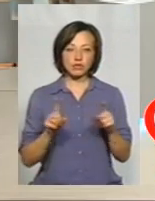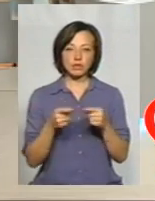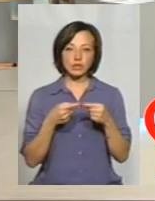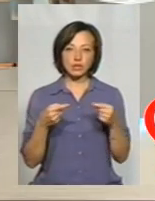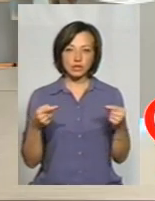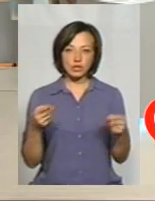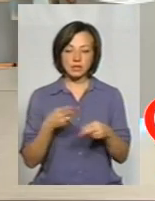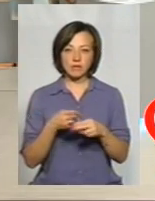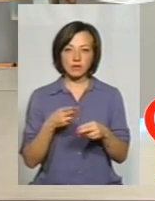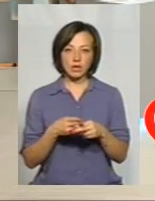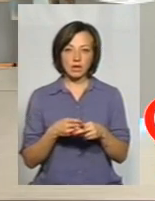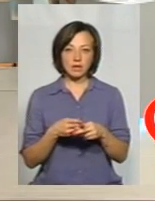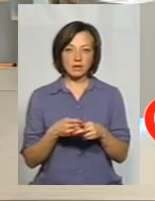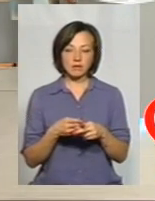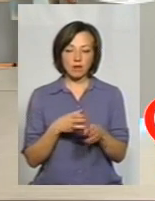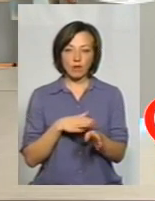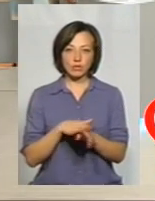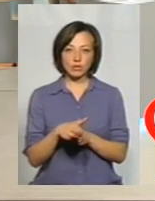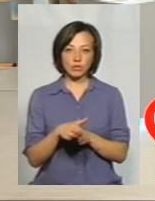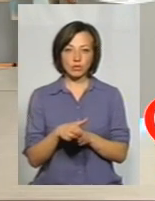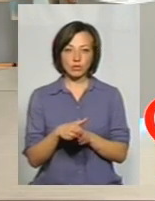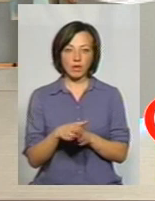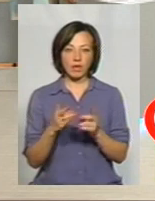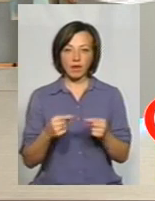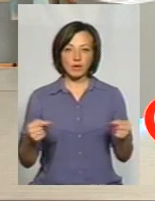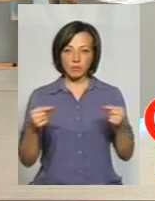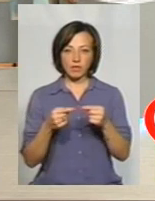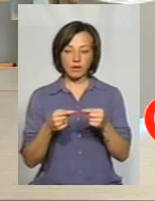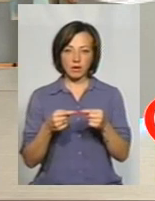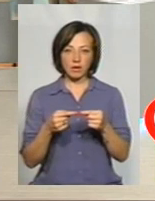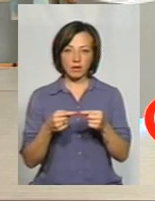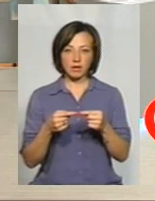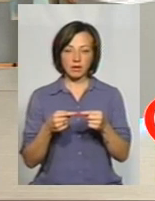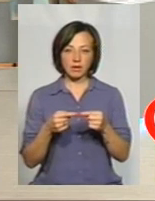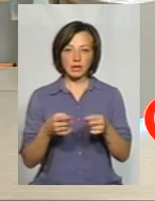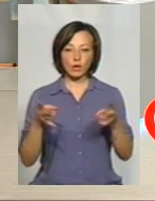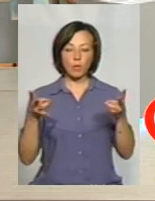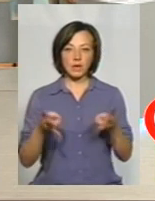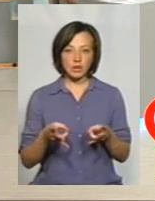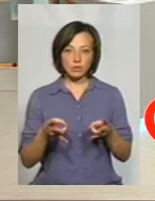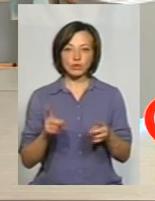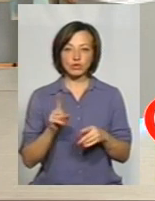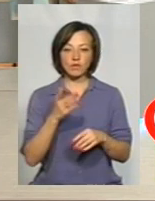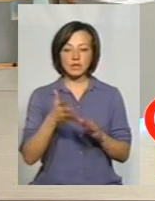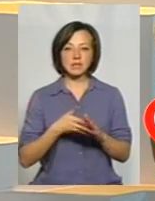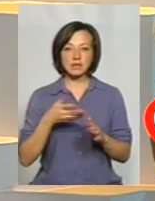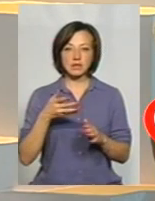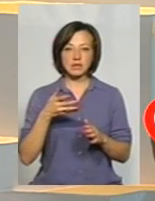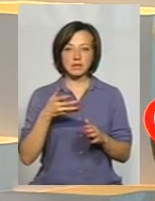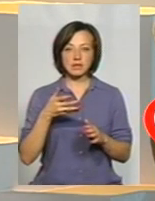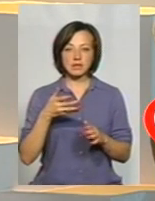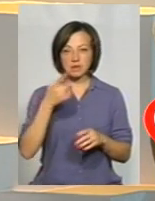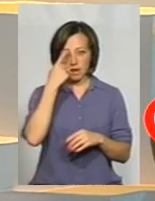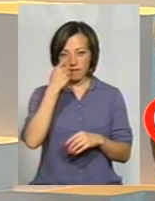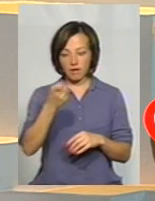інше їм заважає, це абсолютно не відповідає. Необхідності, те, що вони заявляють, ми